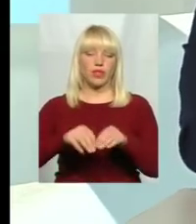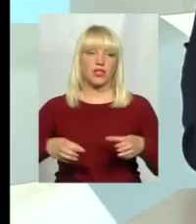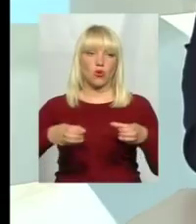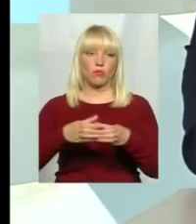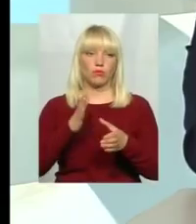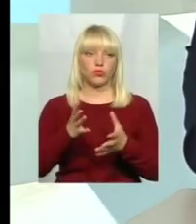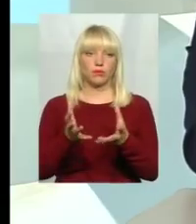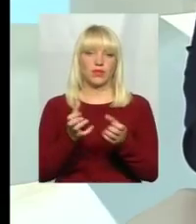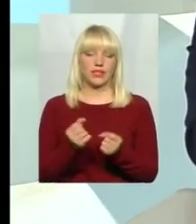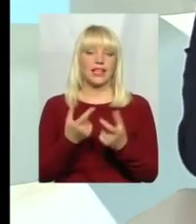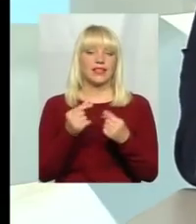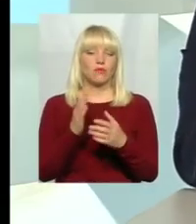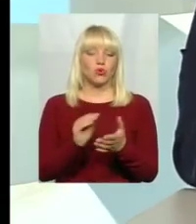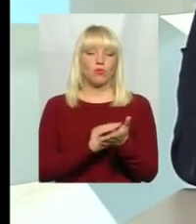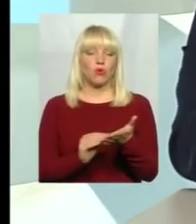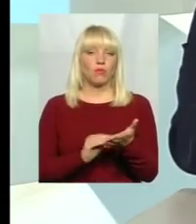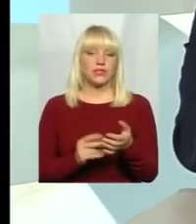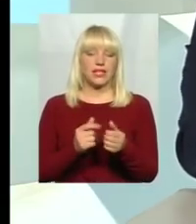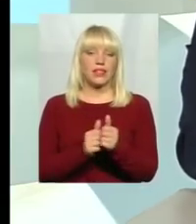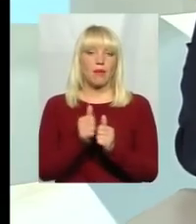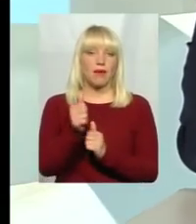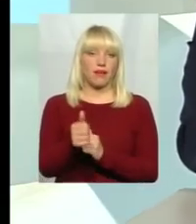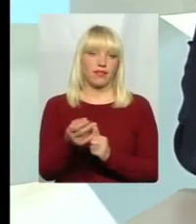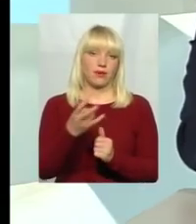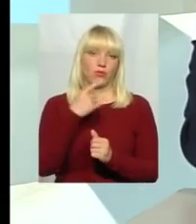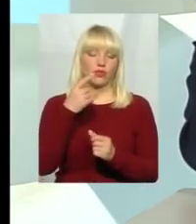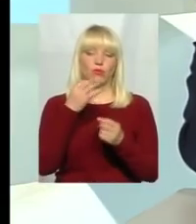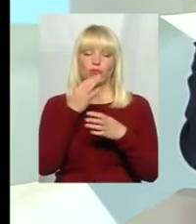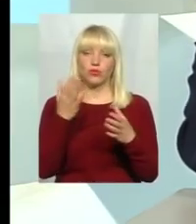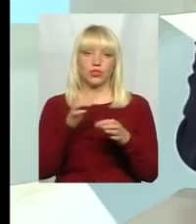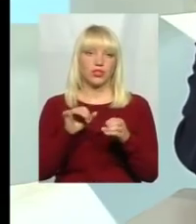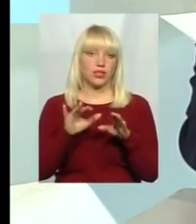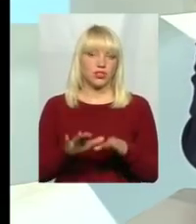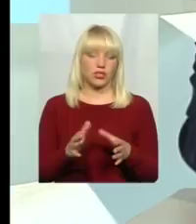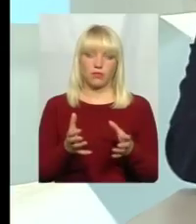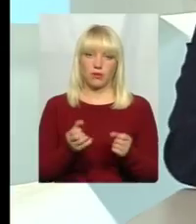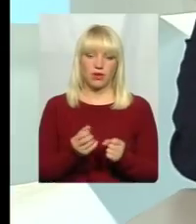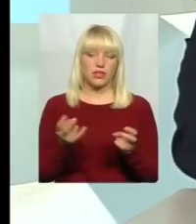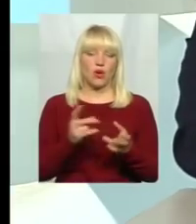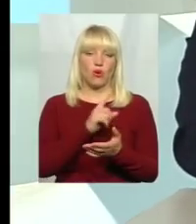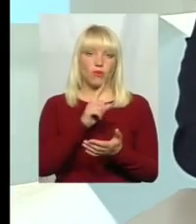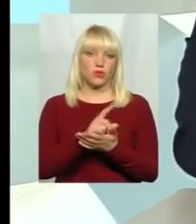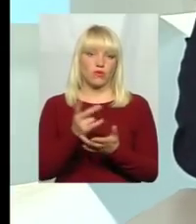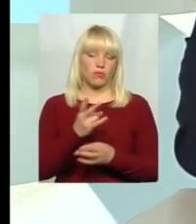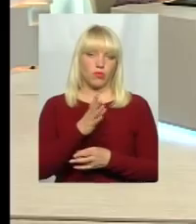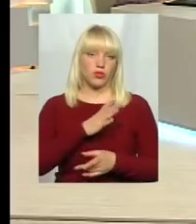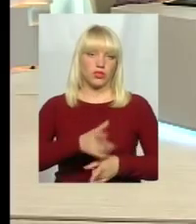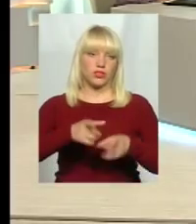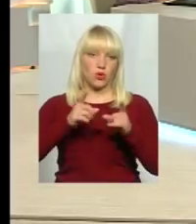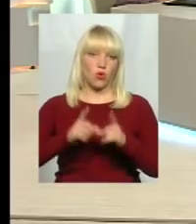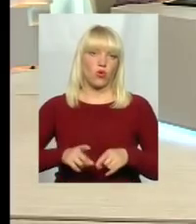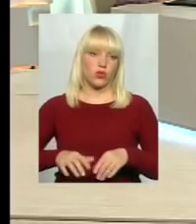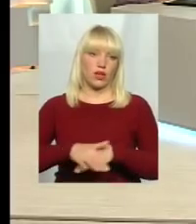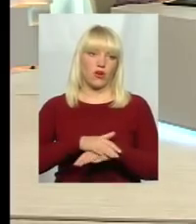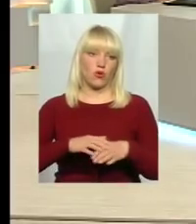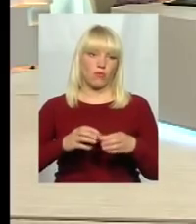прийняти, де буде прописано, і це треба наперед говорити, що будь-яке рішення, коли приймається, обов'язково повинна бути згода громади. Ну так,